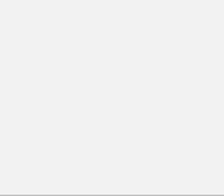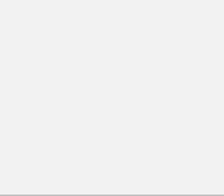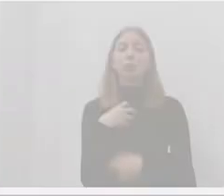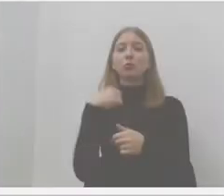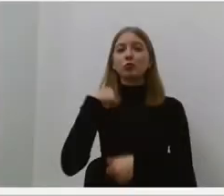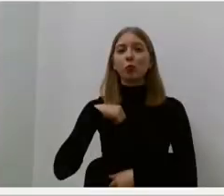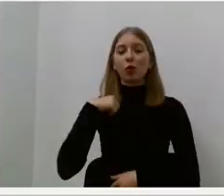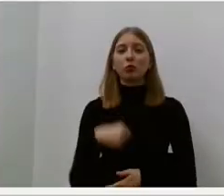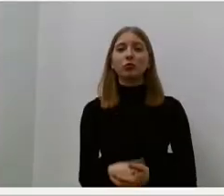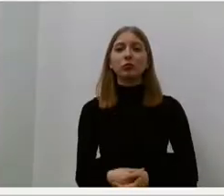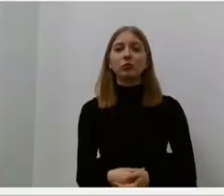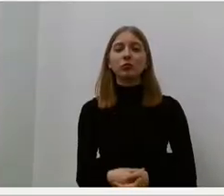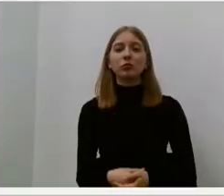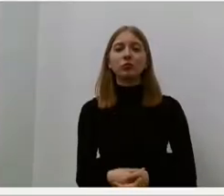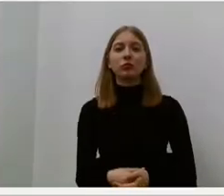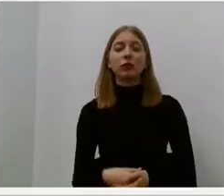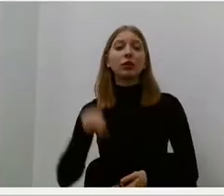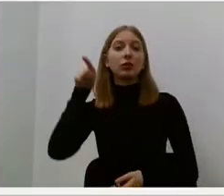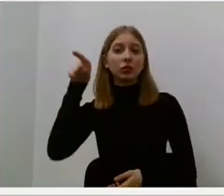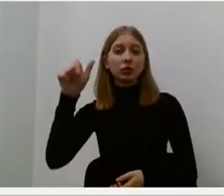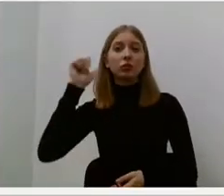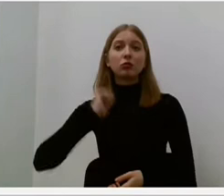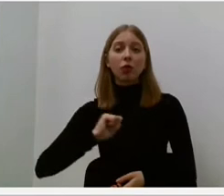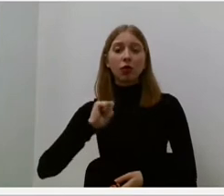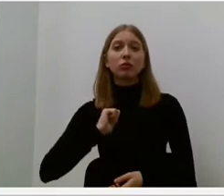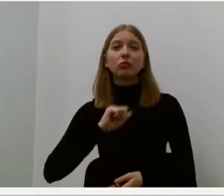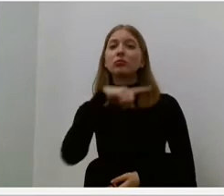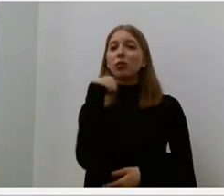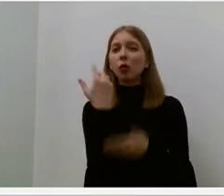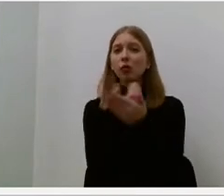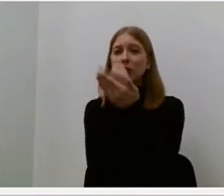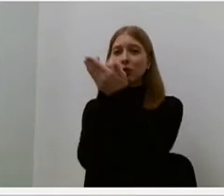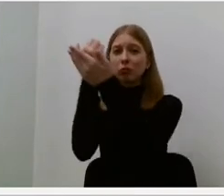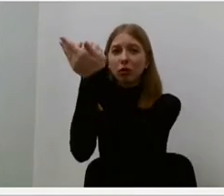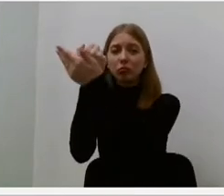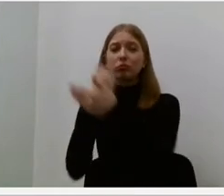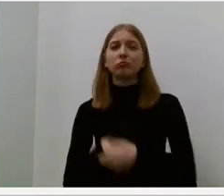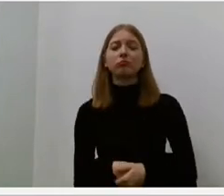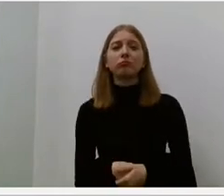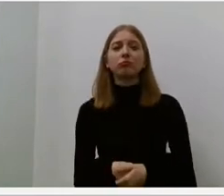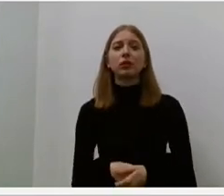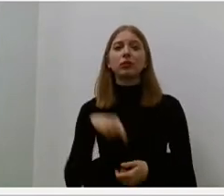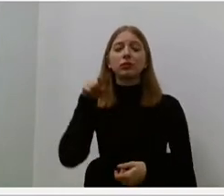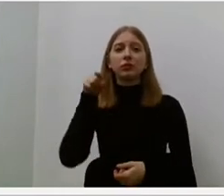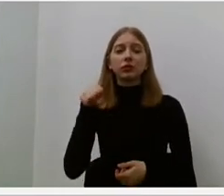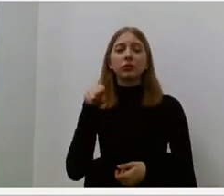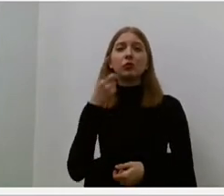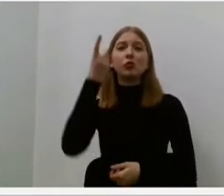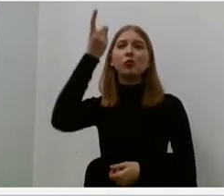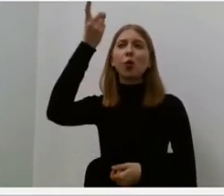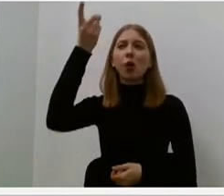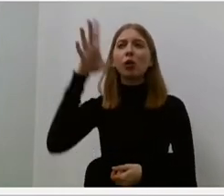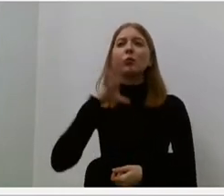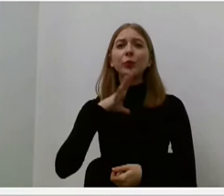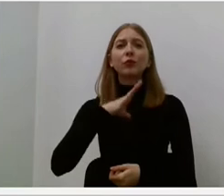Žmogų, kuris padarė daug dėl Lietuvos, netgi ir būdamas toli nuo jos. Bet šiandien aš noriu